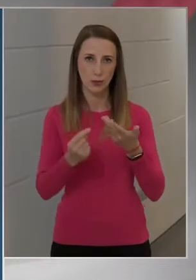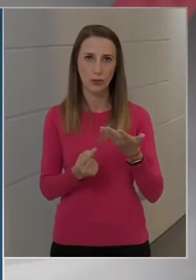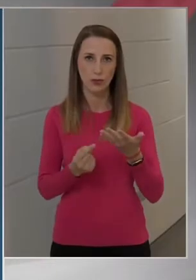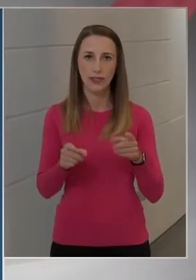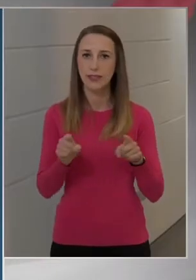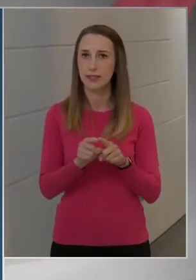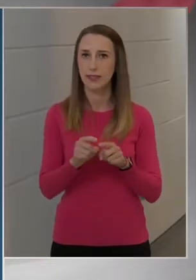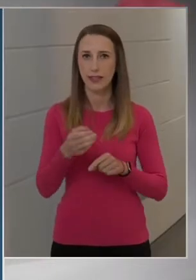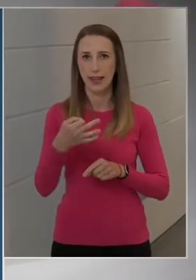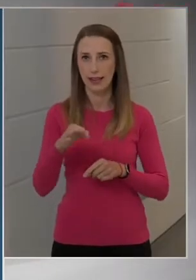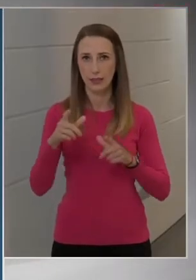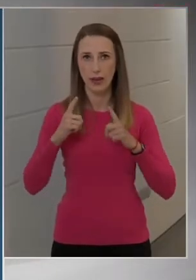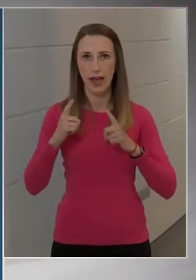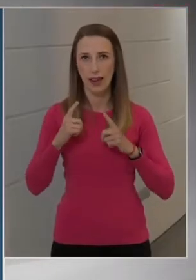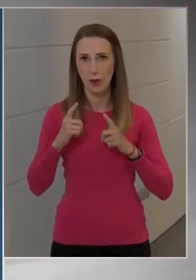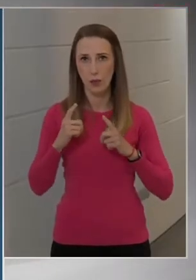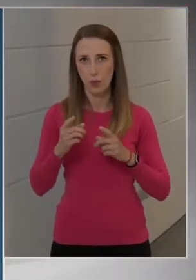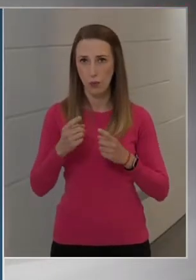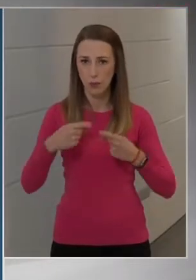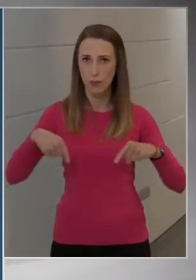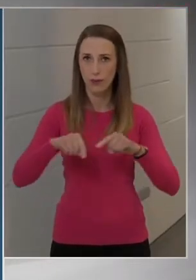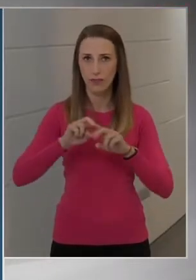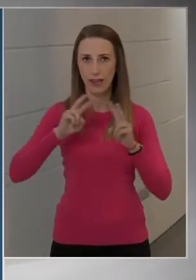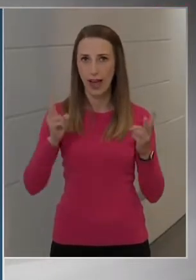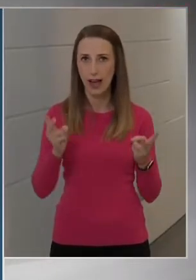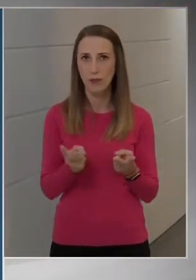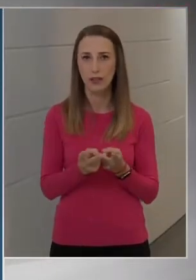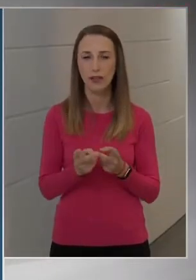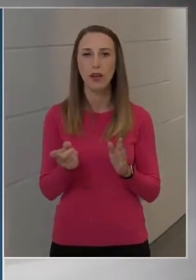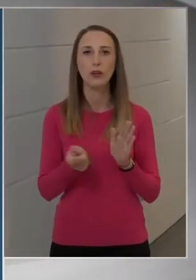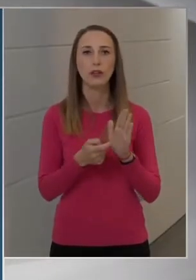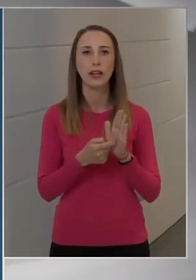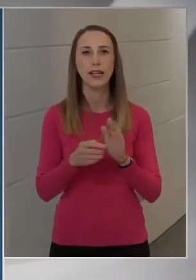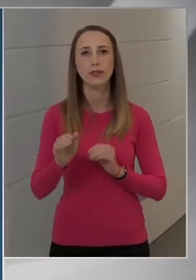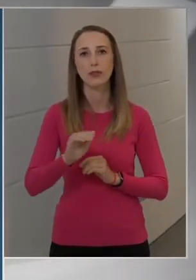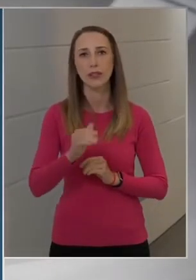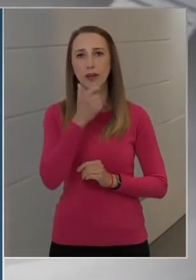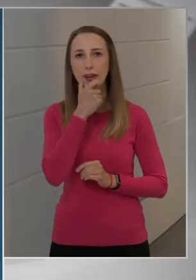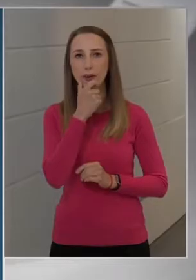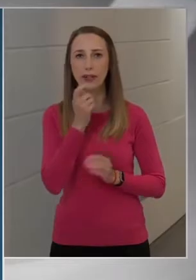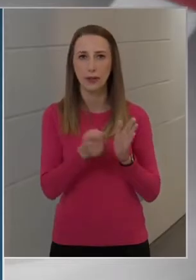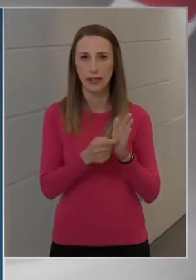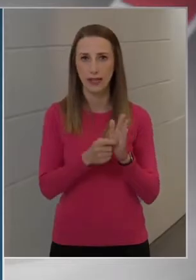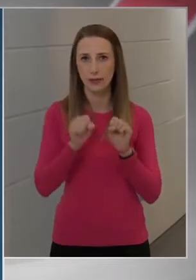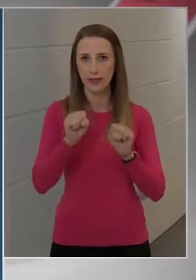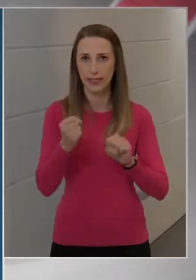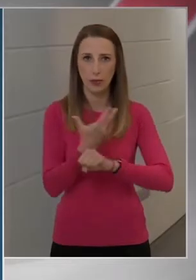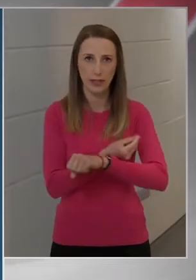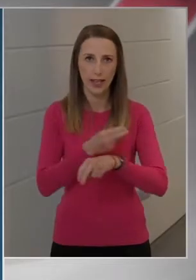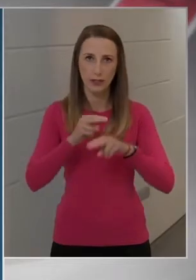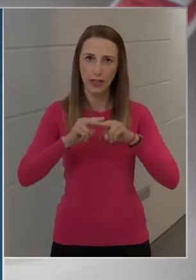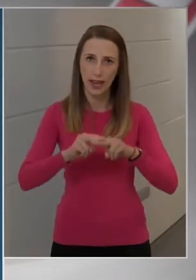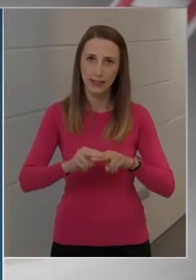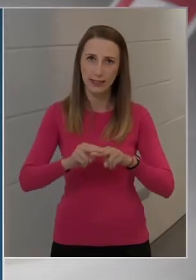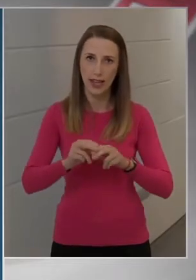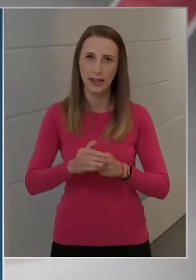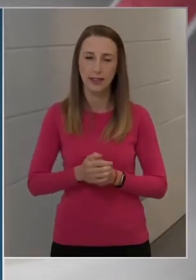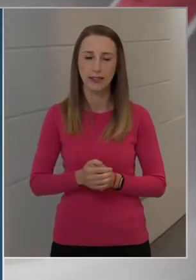szinte egyedülálló a világban, a gyermekpori kötelező védőoltási rendszerre, amit